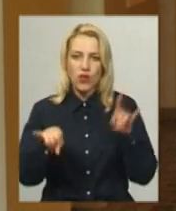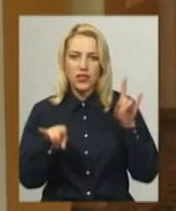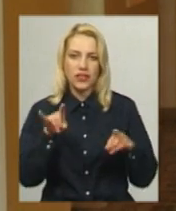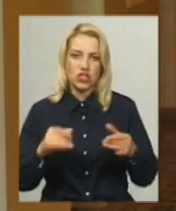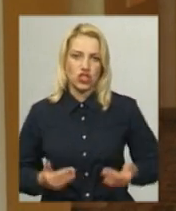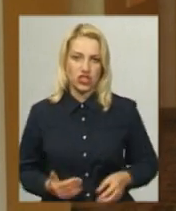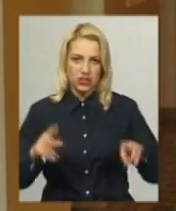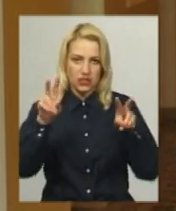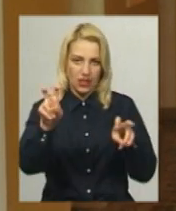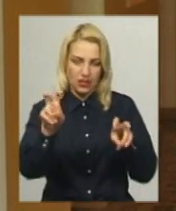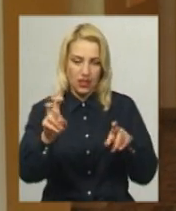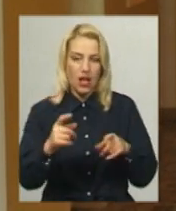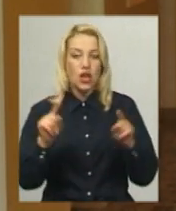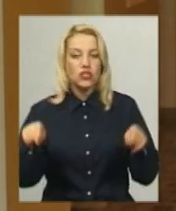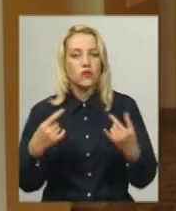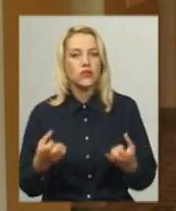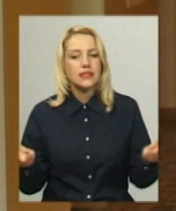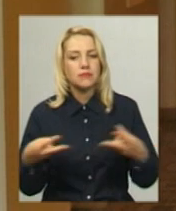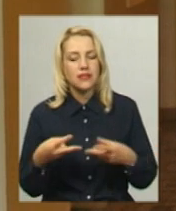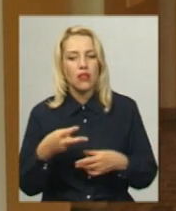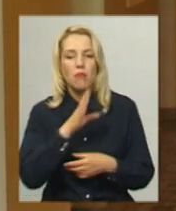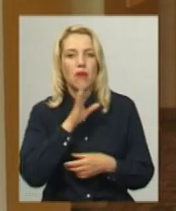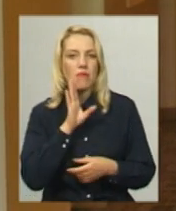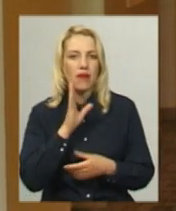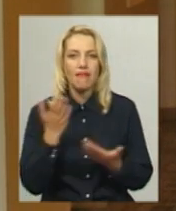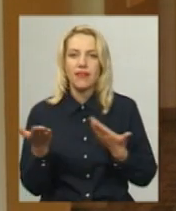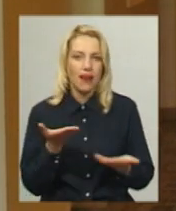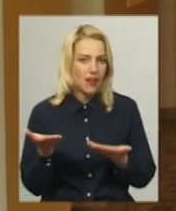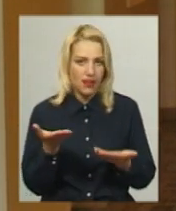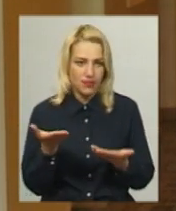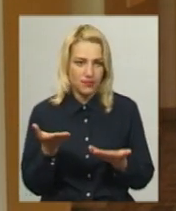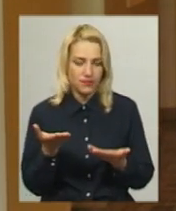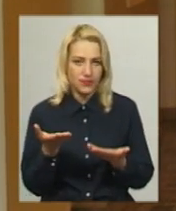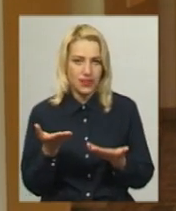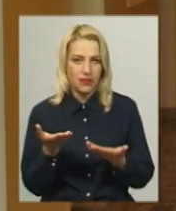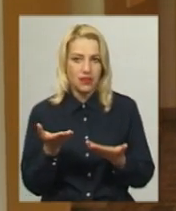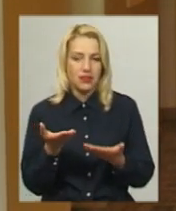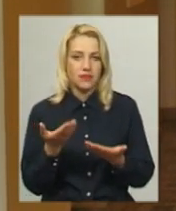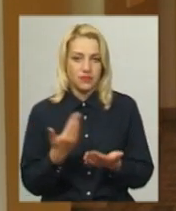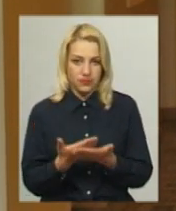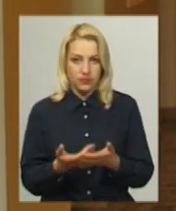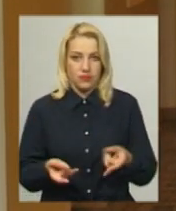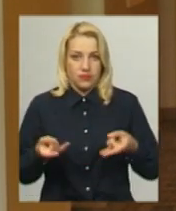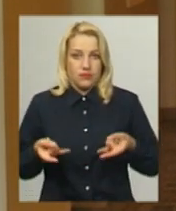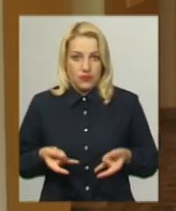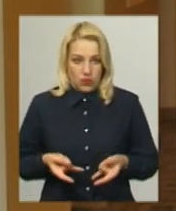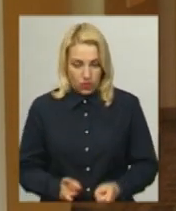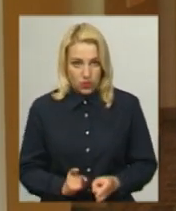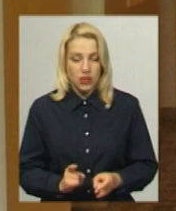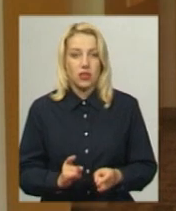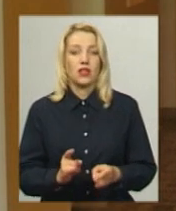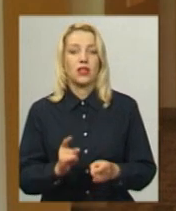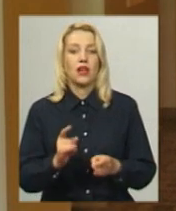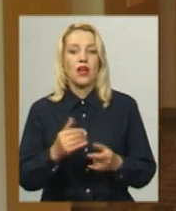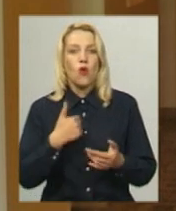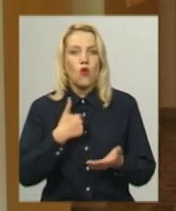Створено не тільки з однієї з цілі, щоб мама, яка здійснила такий поступок, коли вона